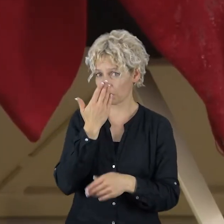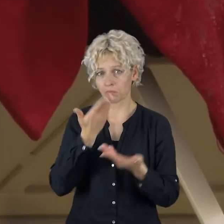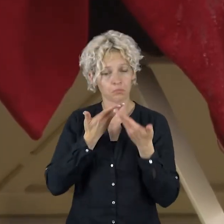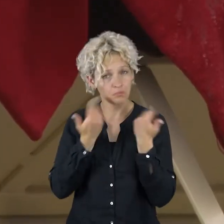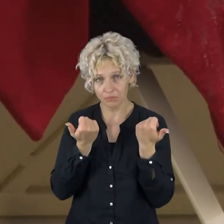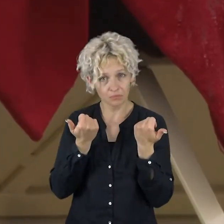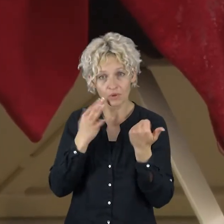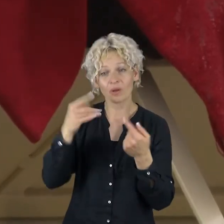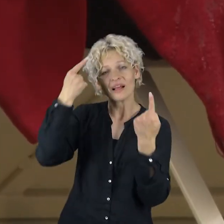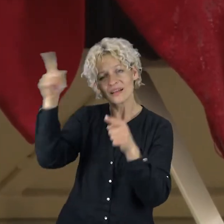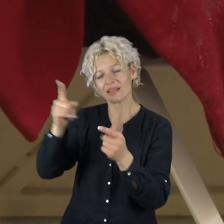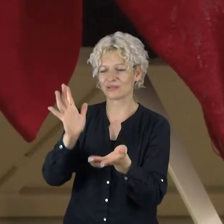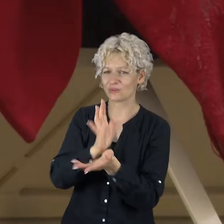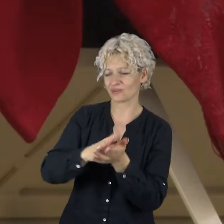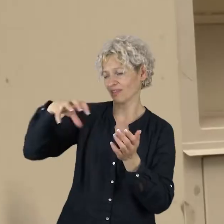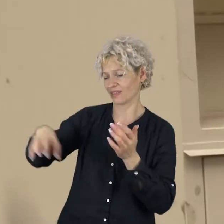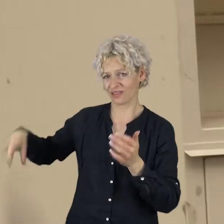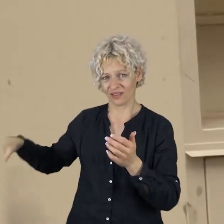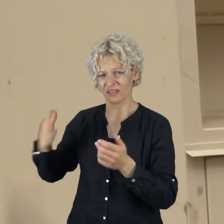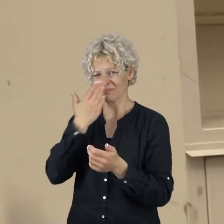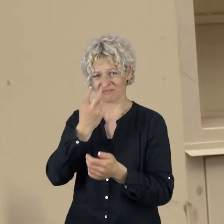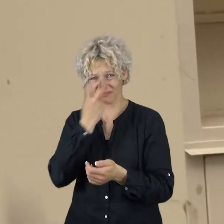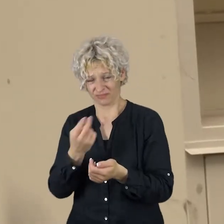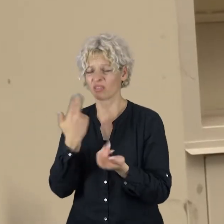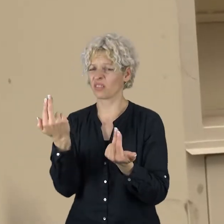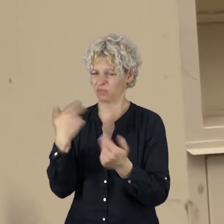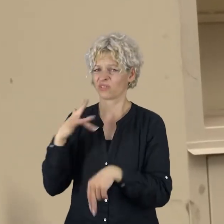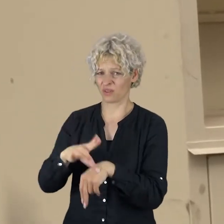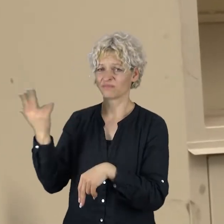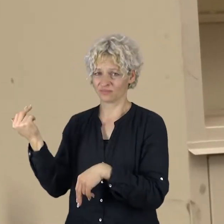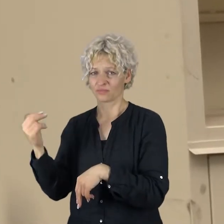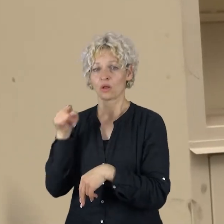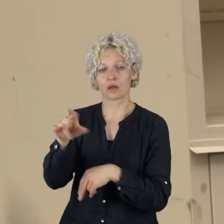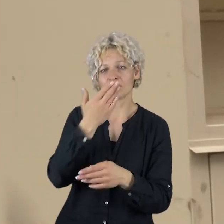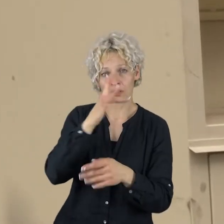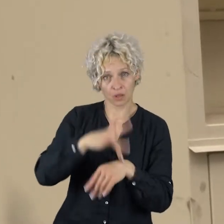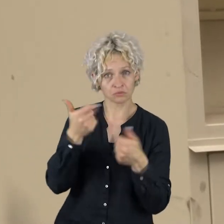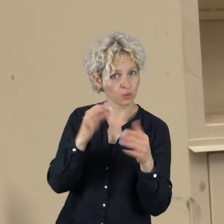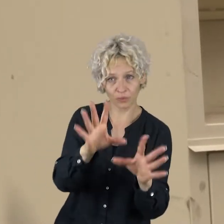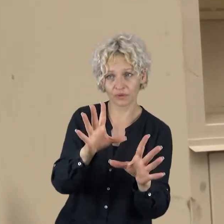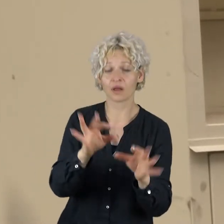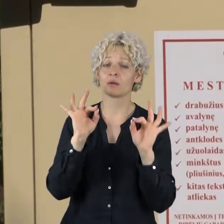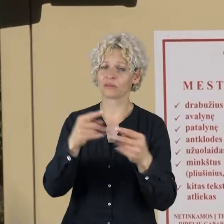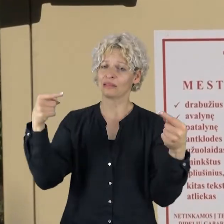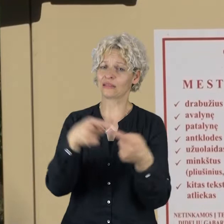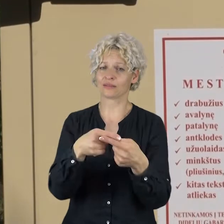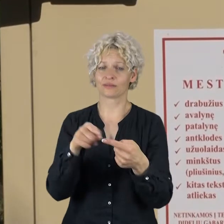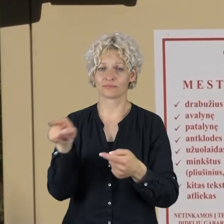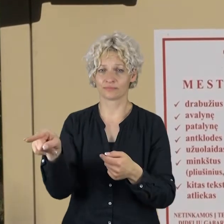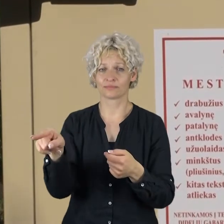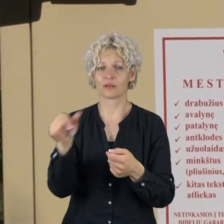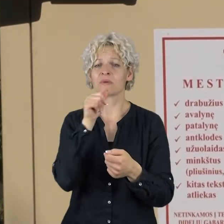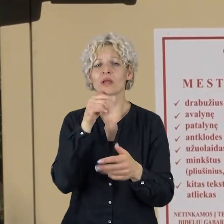tokio duoku, koks jose daro naubaitinių atlikų. Ar tokie konteineriai pasiteisins parodys laikas atlikų utvarkimo specialistų